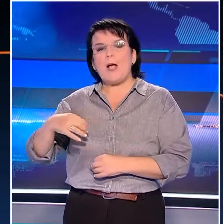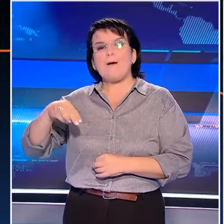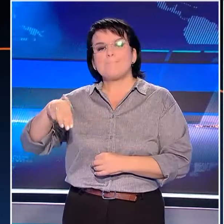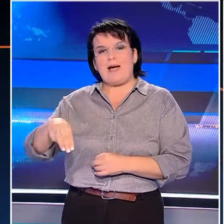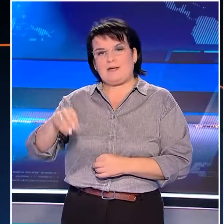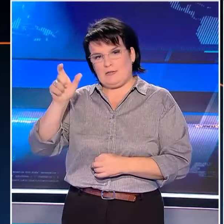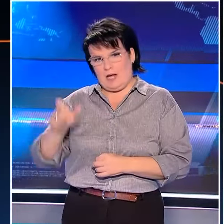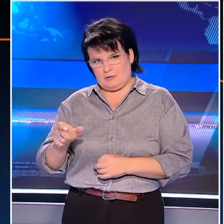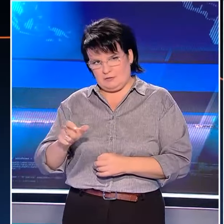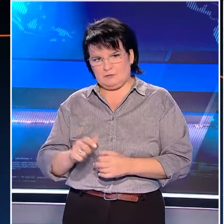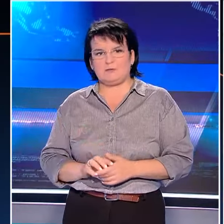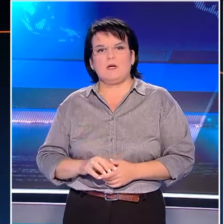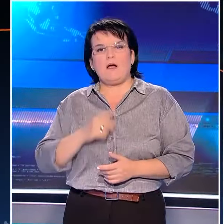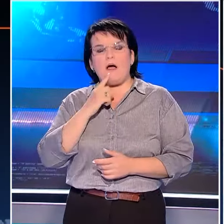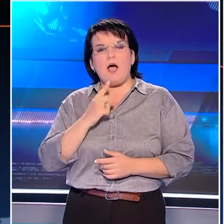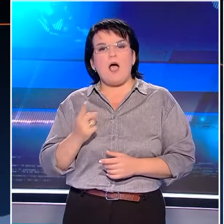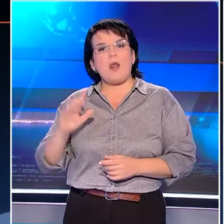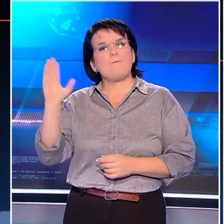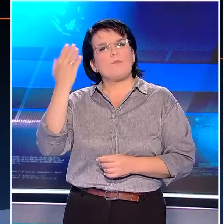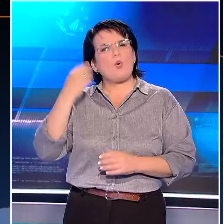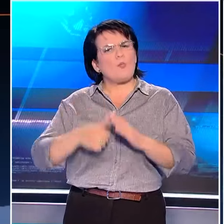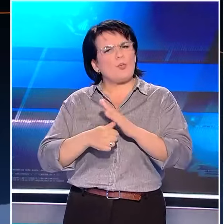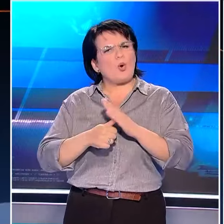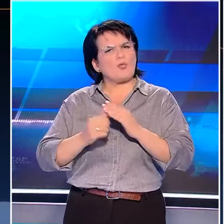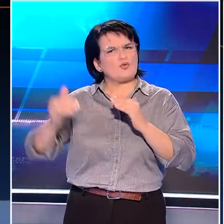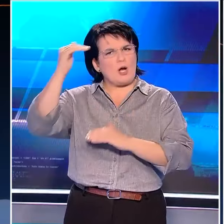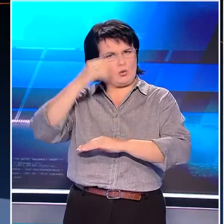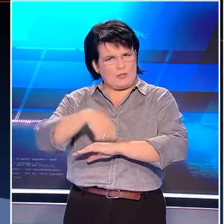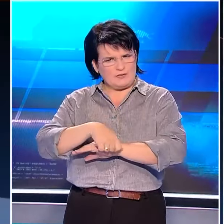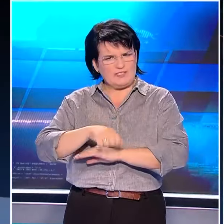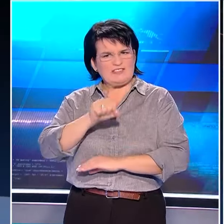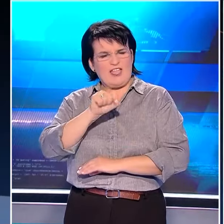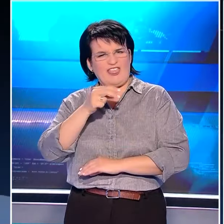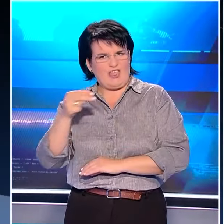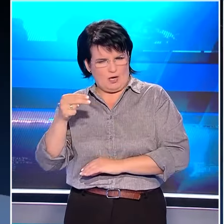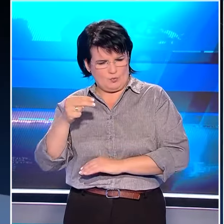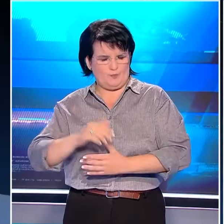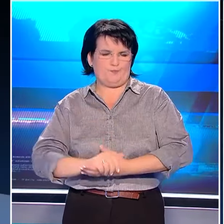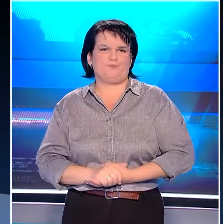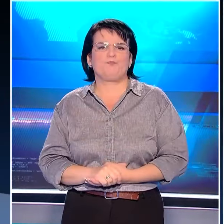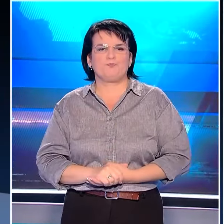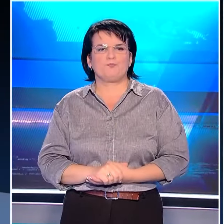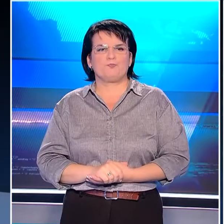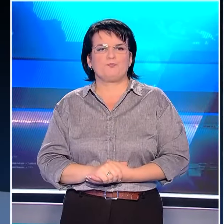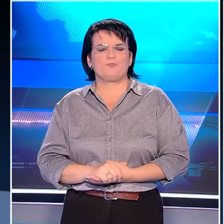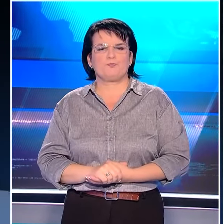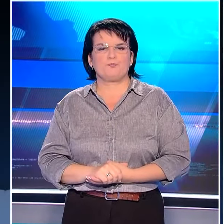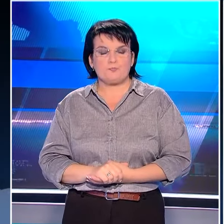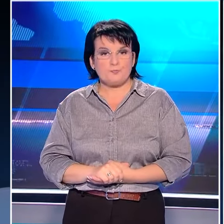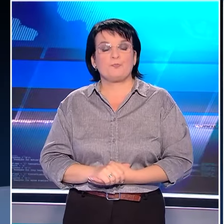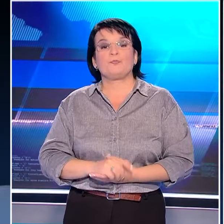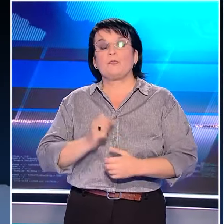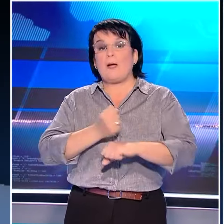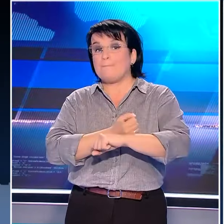Μαρινάκης. Έστηση έκανε η περουσία της πρώην πρόεδρου του Αριουπάγου, Βασιλικής Τάνου. Ο Παύλος Γερουλάνος που